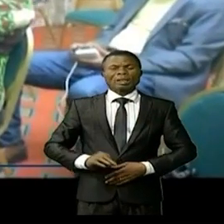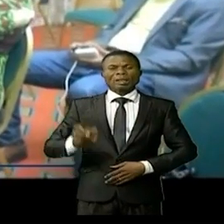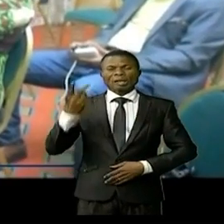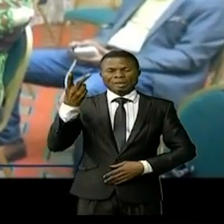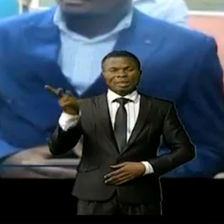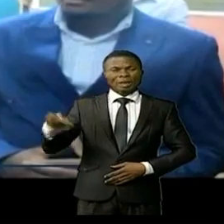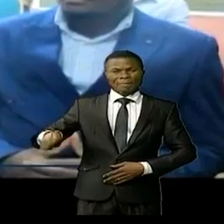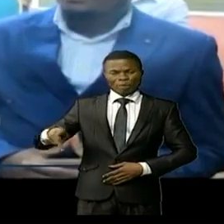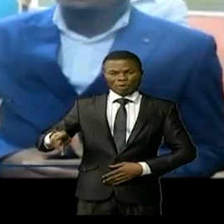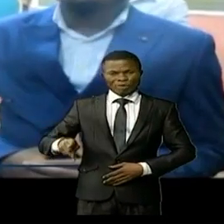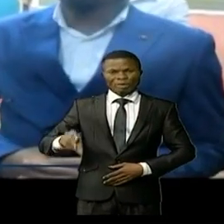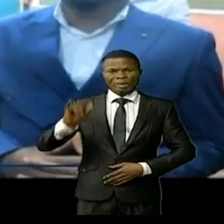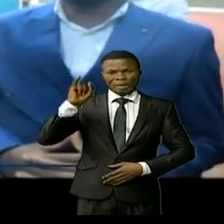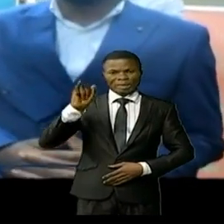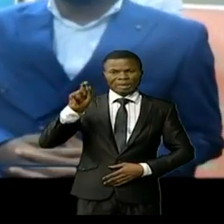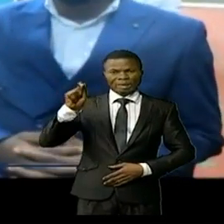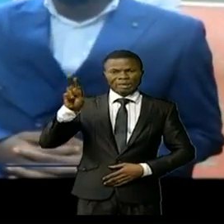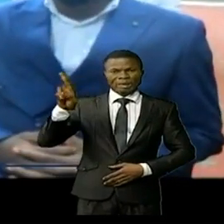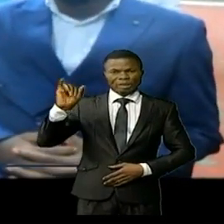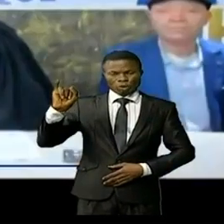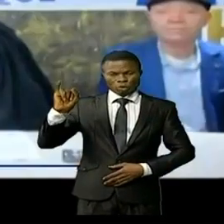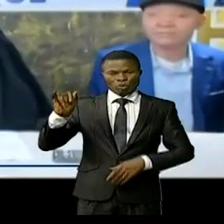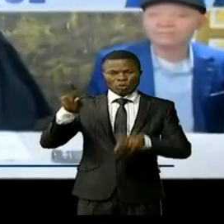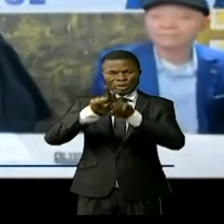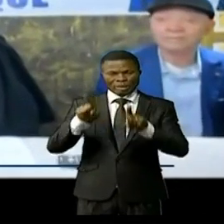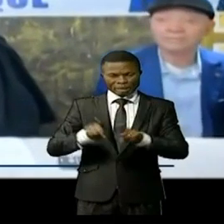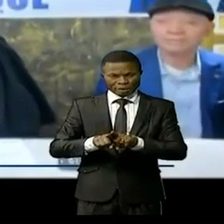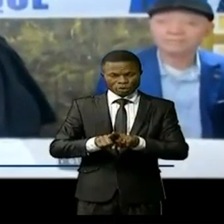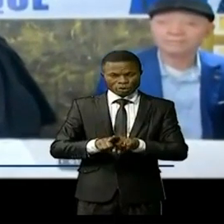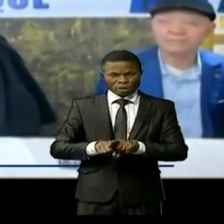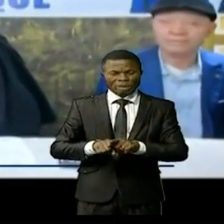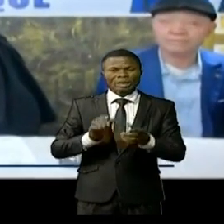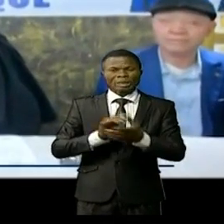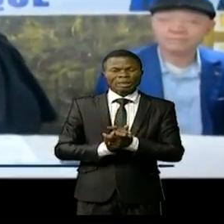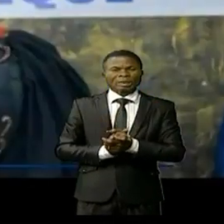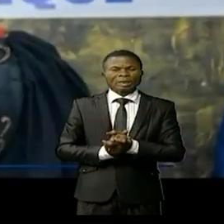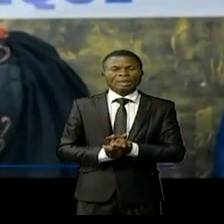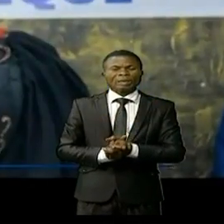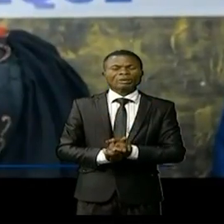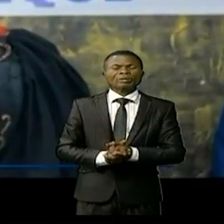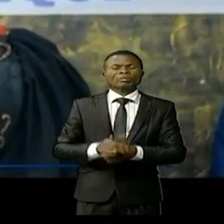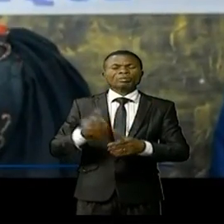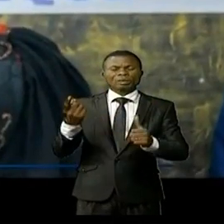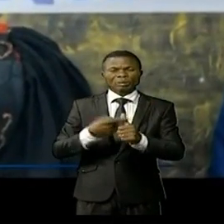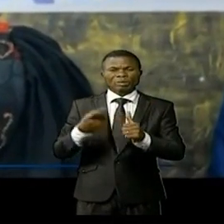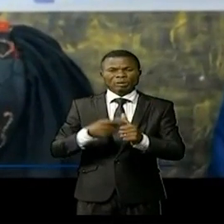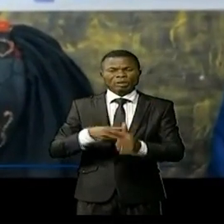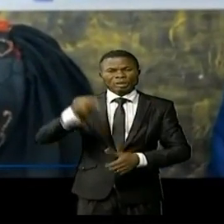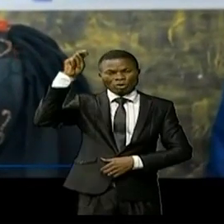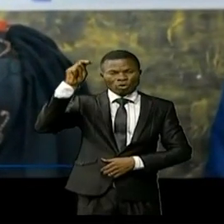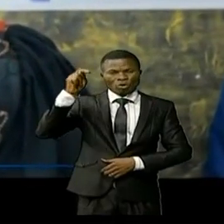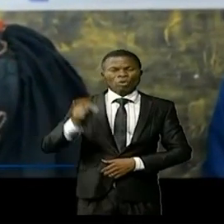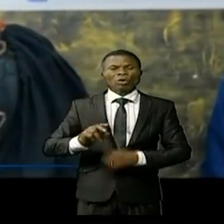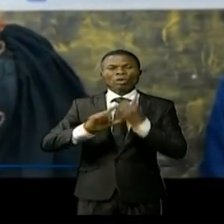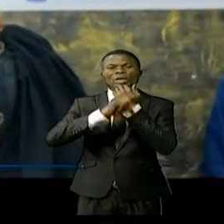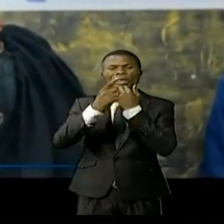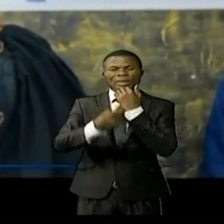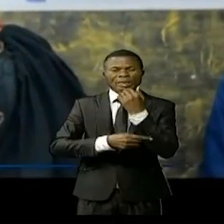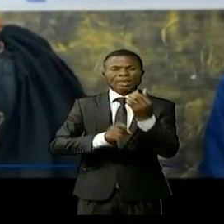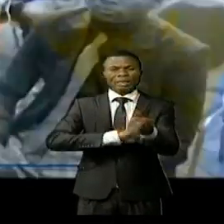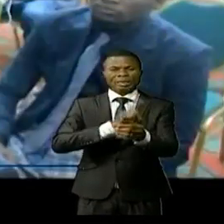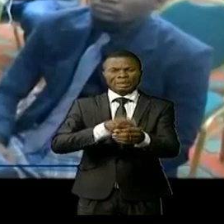qui consiste à instaurer l'état des sièges dans deux provinces notamment le Nord Kivu et l'ITURI